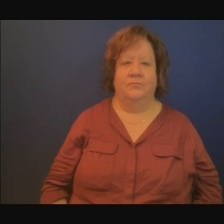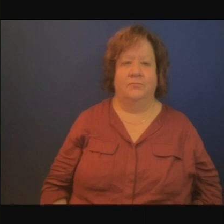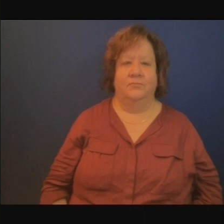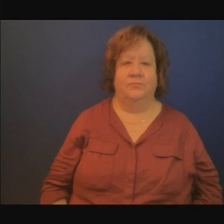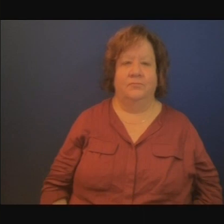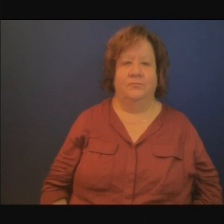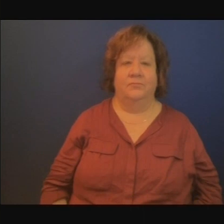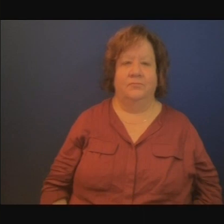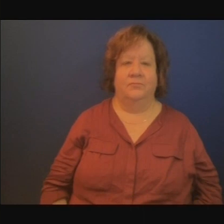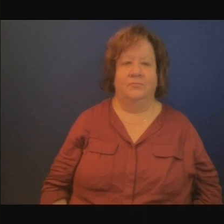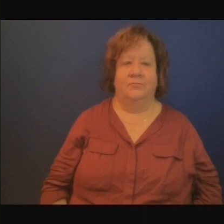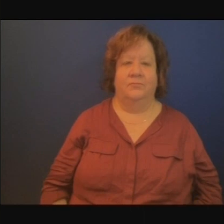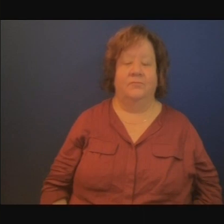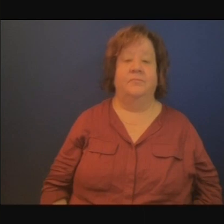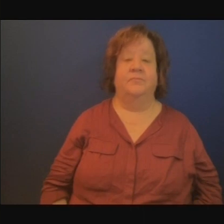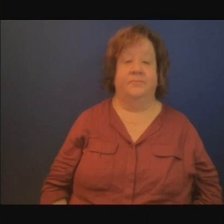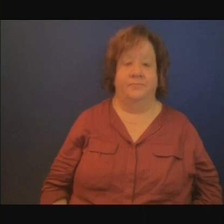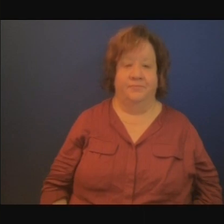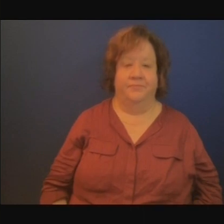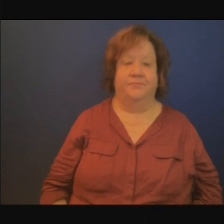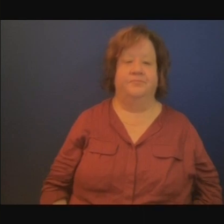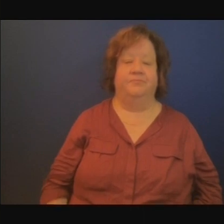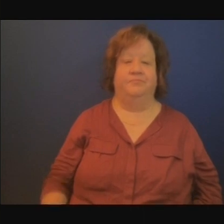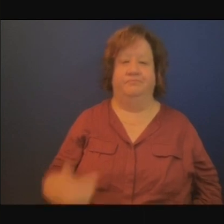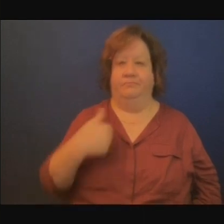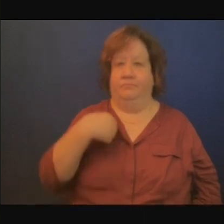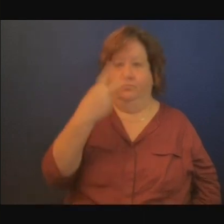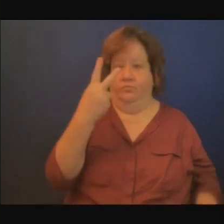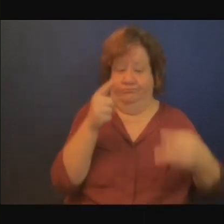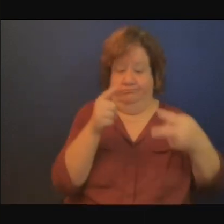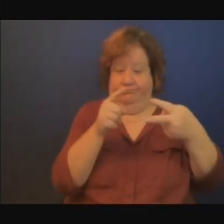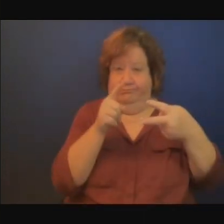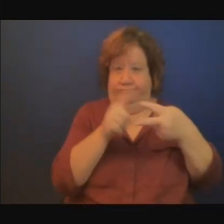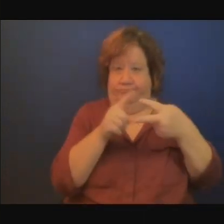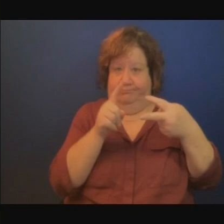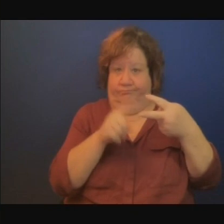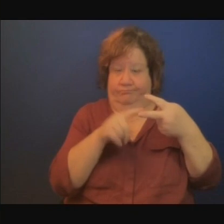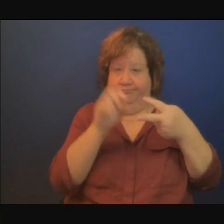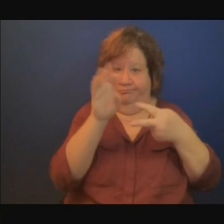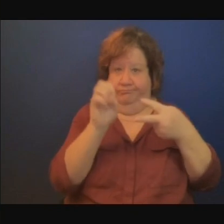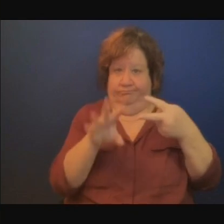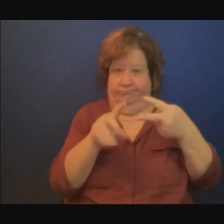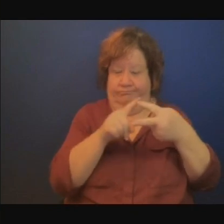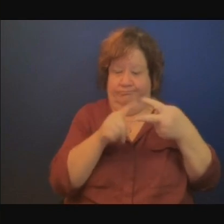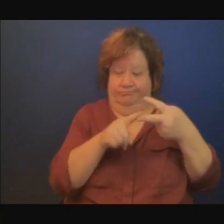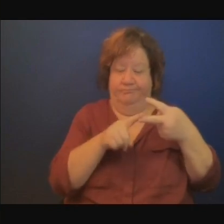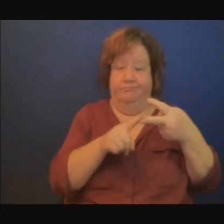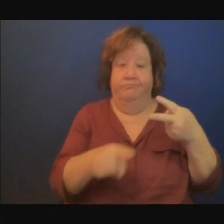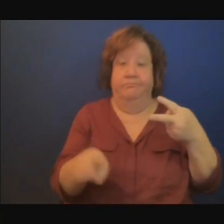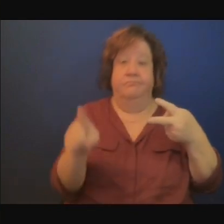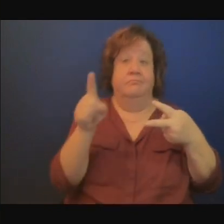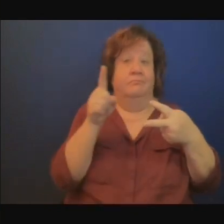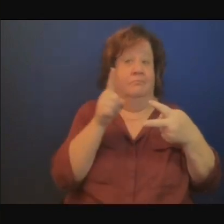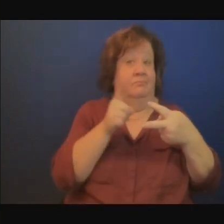'est un peu pour soutenir le point de vue soulevé par Aruna jusque là en